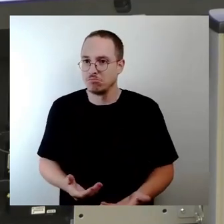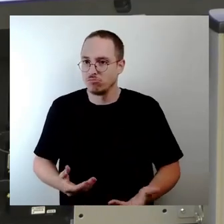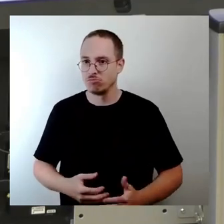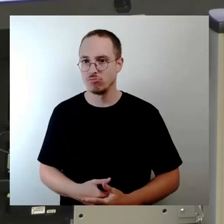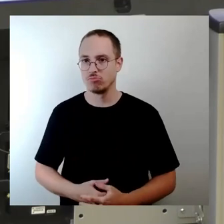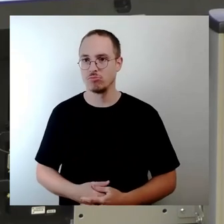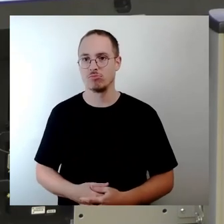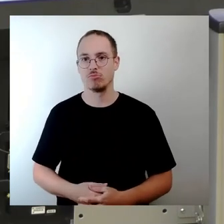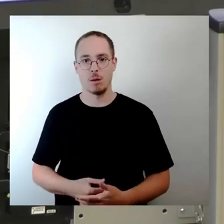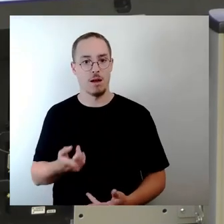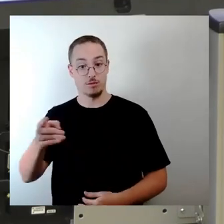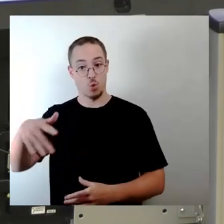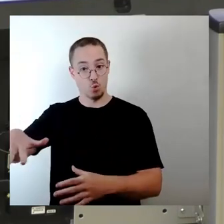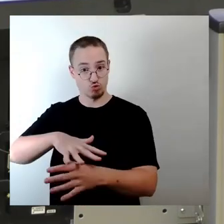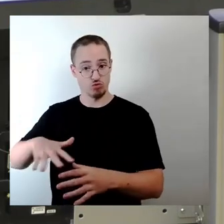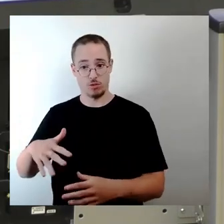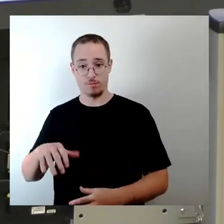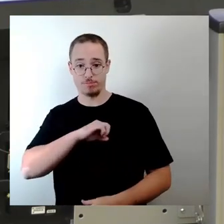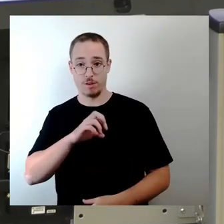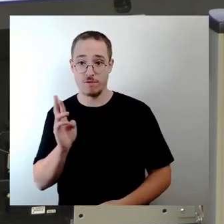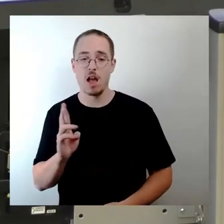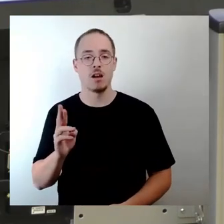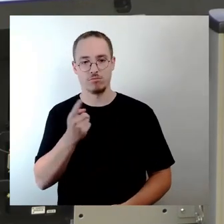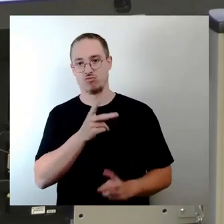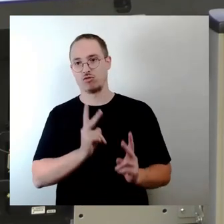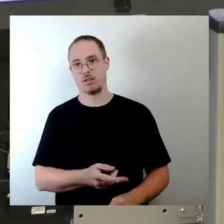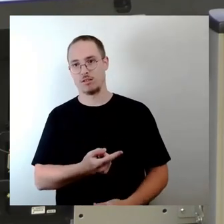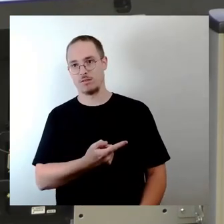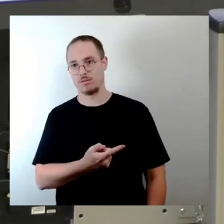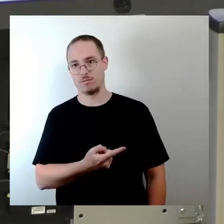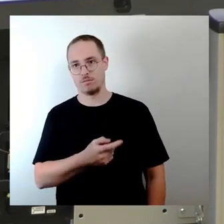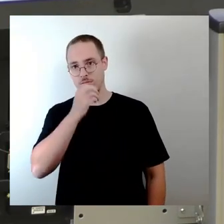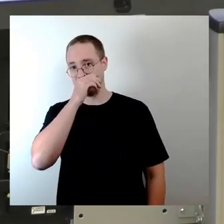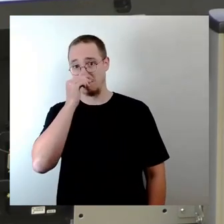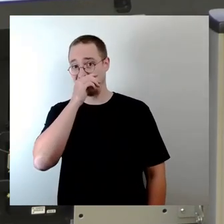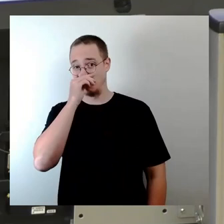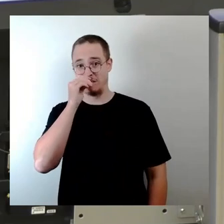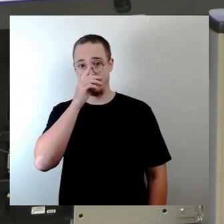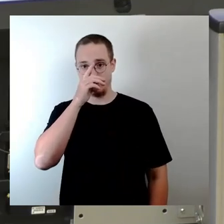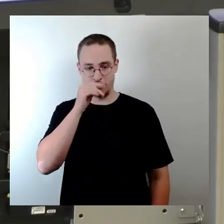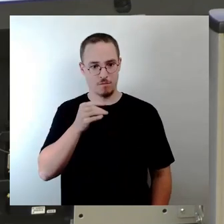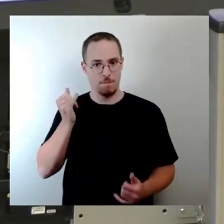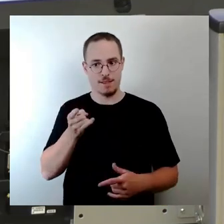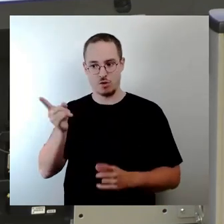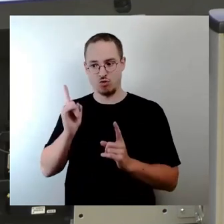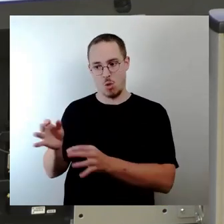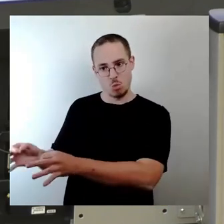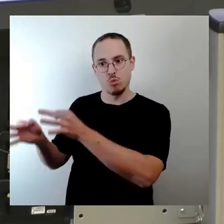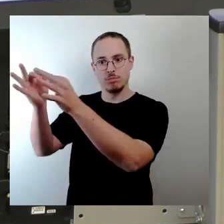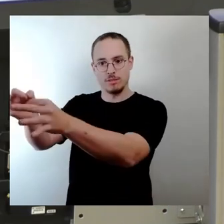Auf dieses soll Herr Riedel nun ziehen, obwohl es nur 70 Meter vom jetzigen entfernt liegt.